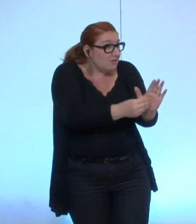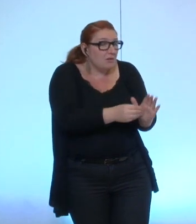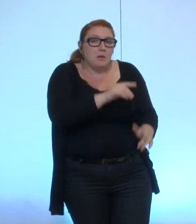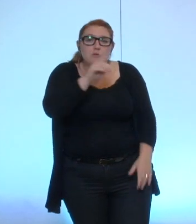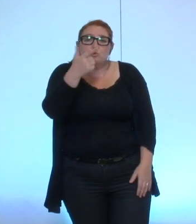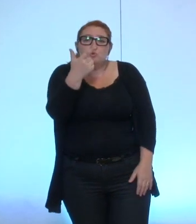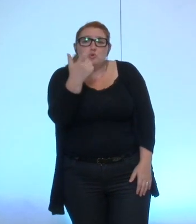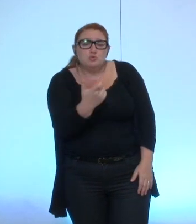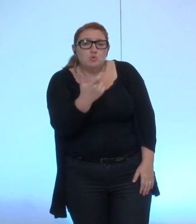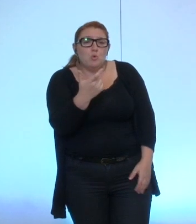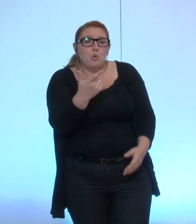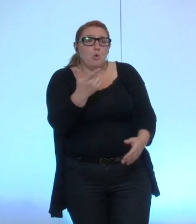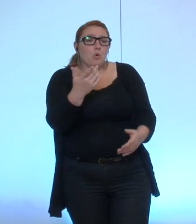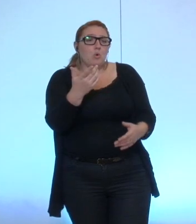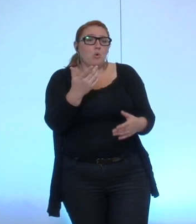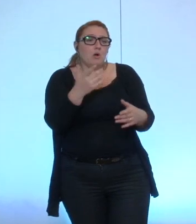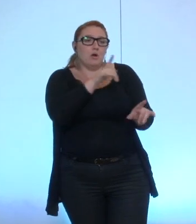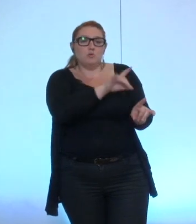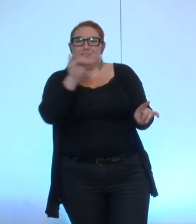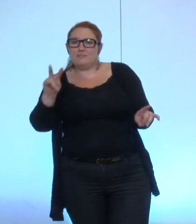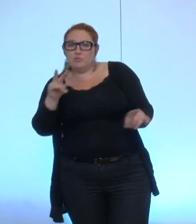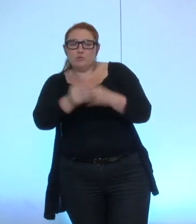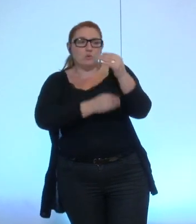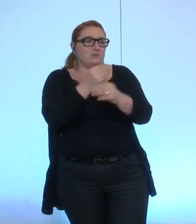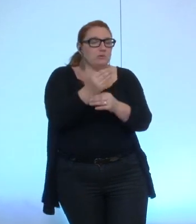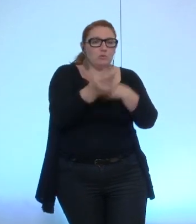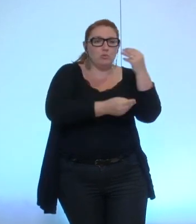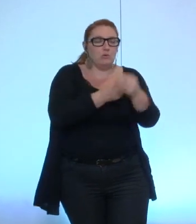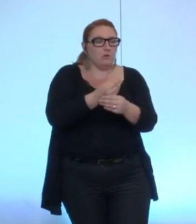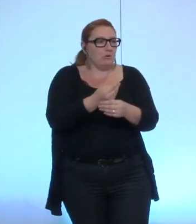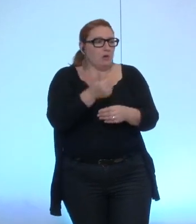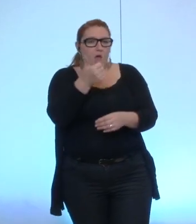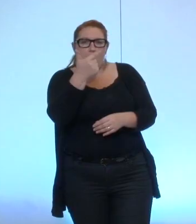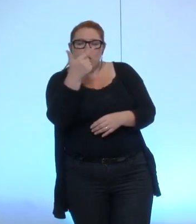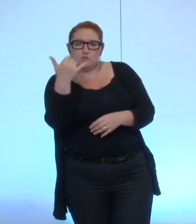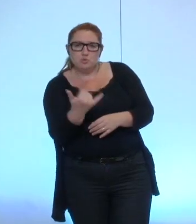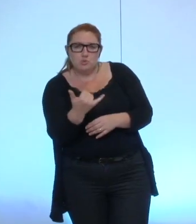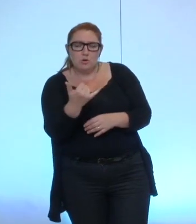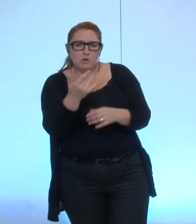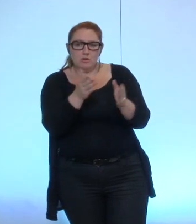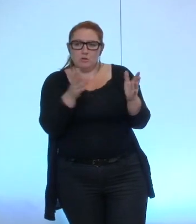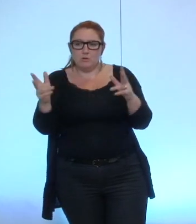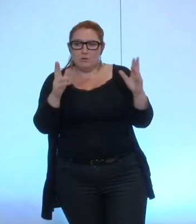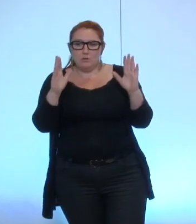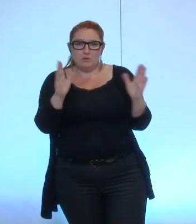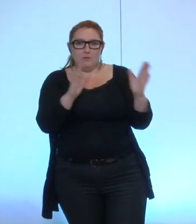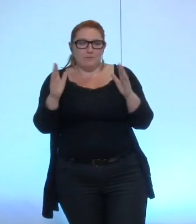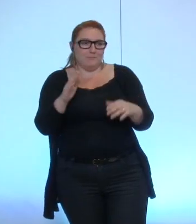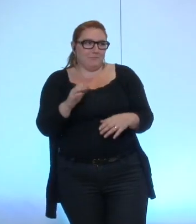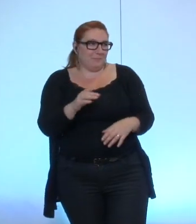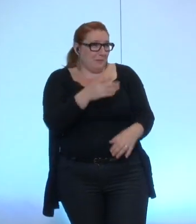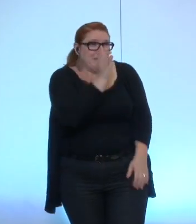dire jeudi ou vendredi c'est exactement ça qui est fait dans la rédaction